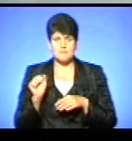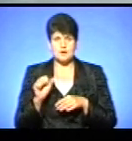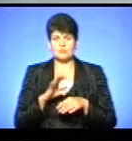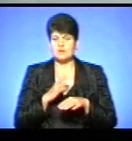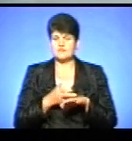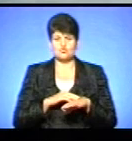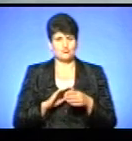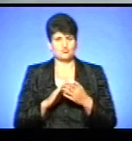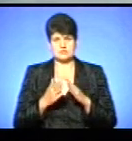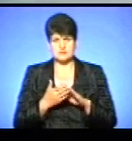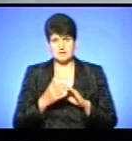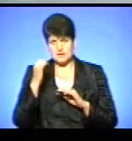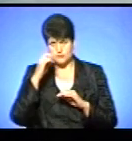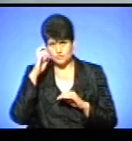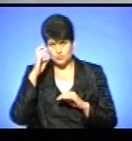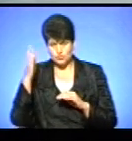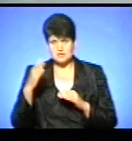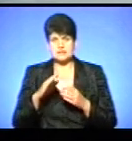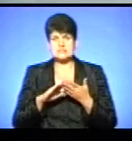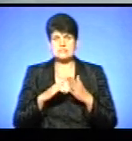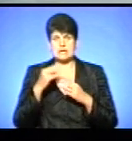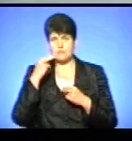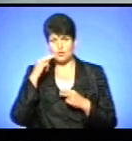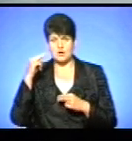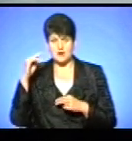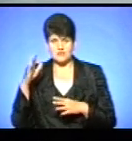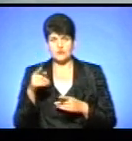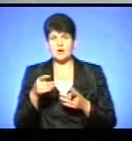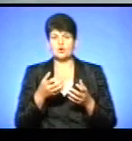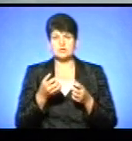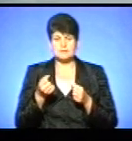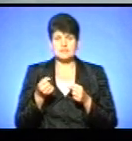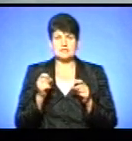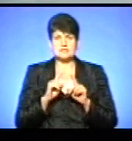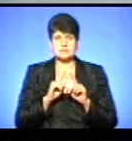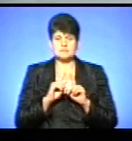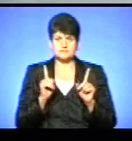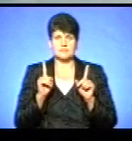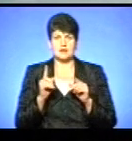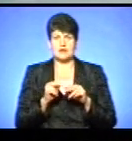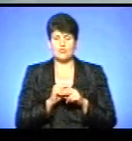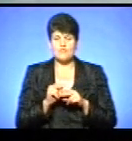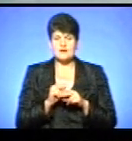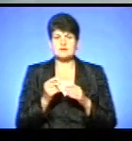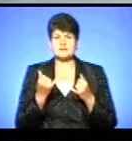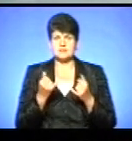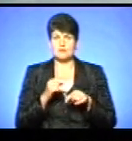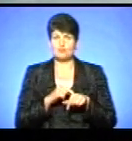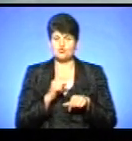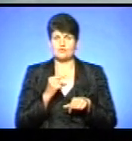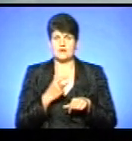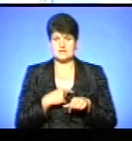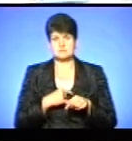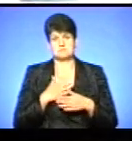стані. Дякувати Богу, стан її покращився. Вона отримала неспецифічне лікування. На даний час себе почуває